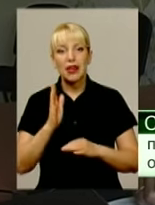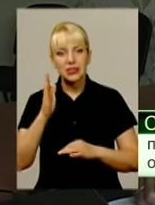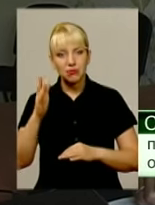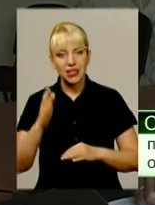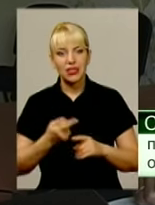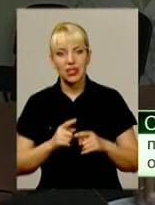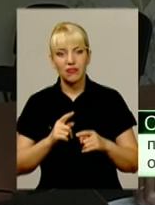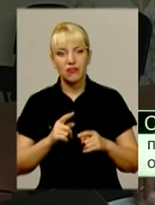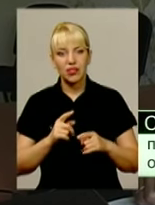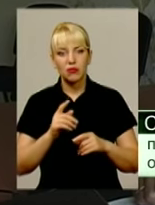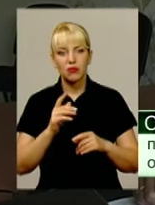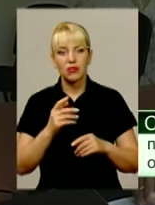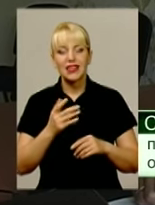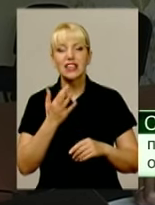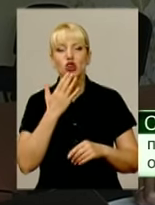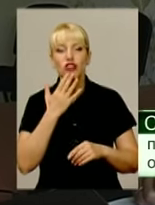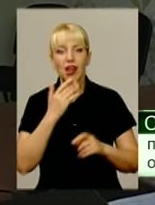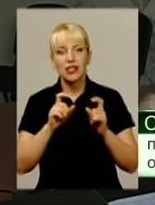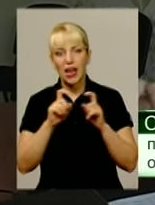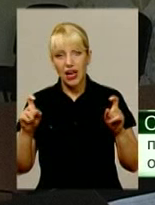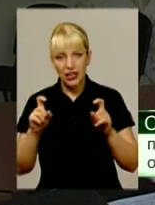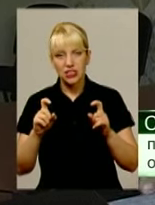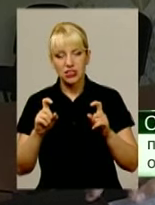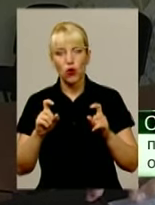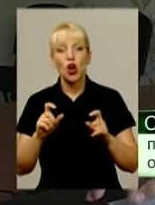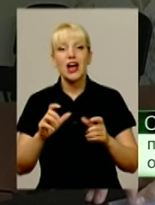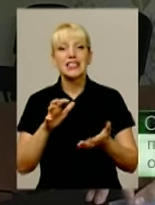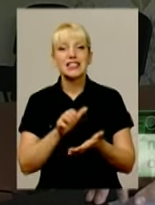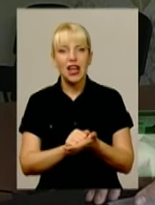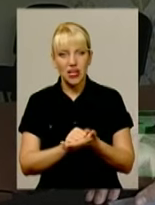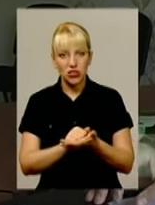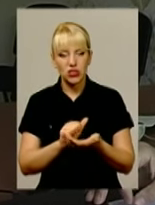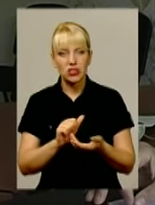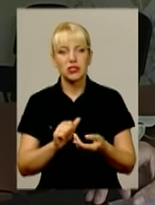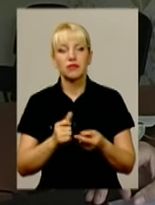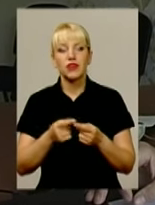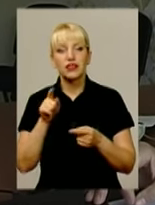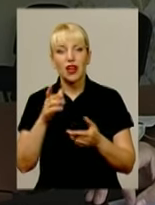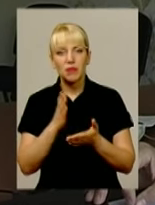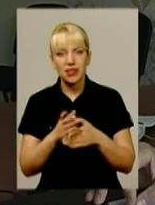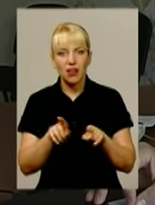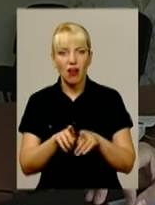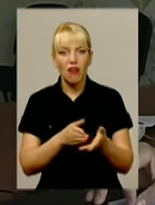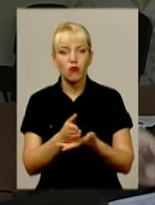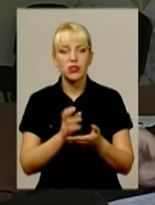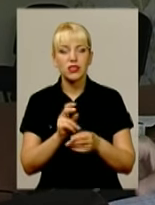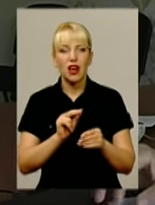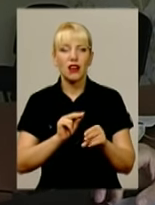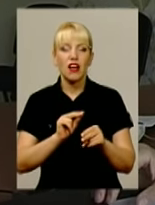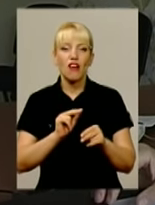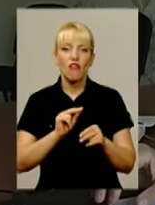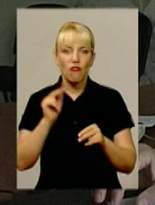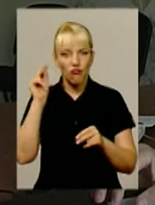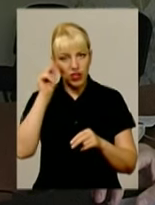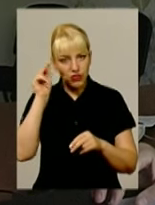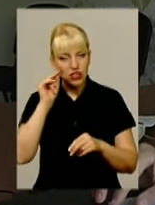агентства зайнятості. І якраз там вже є така функція, вивчення і прогнозування